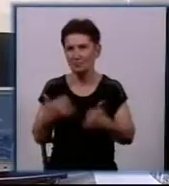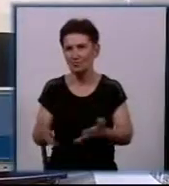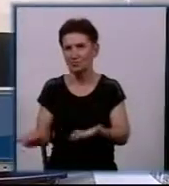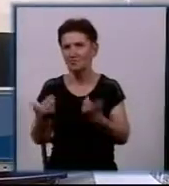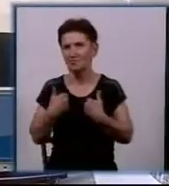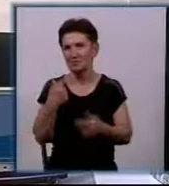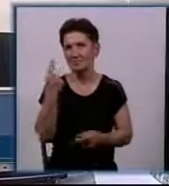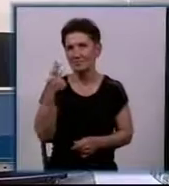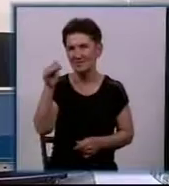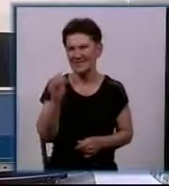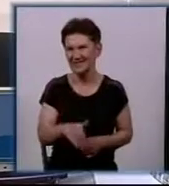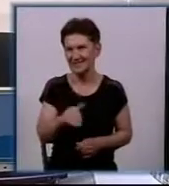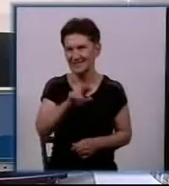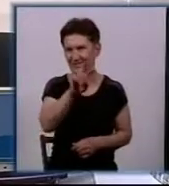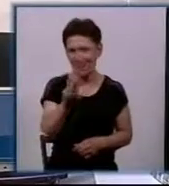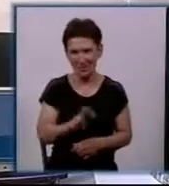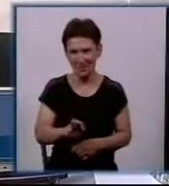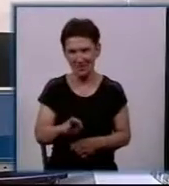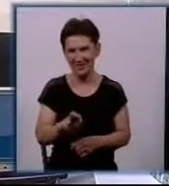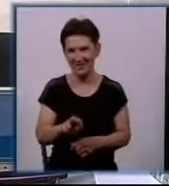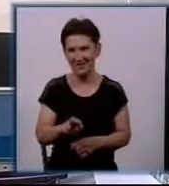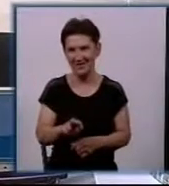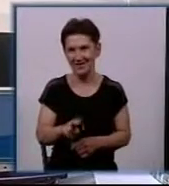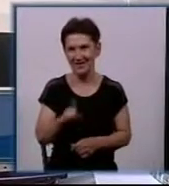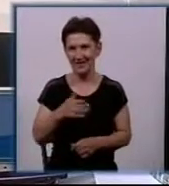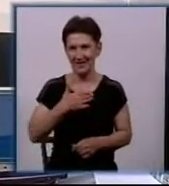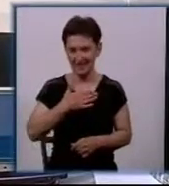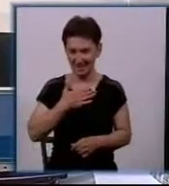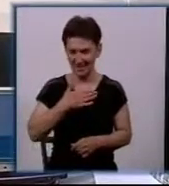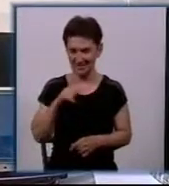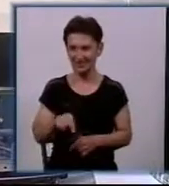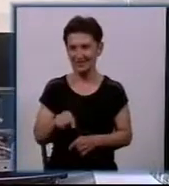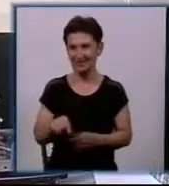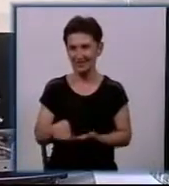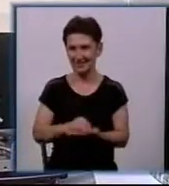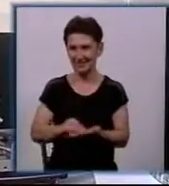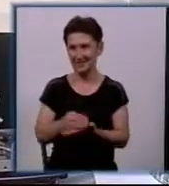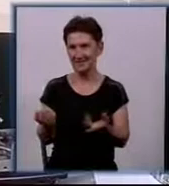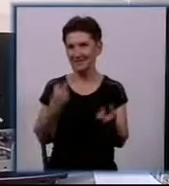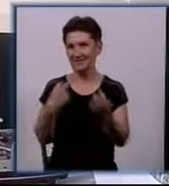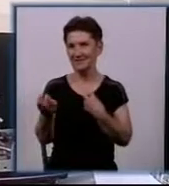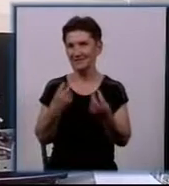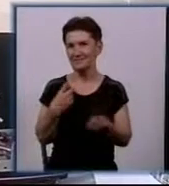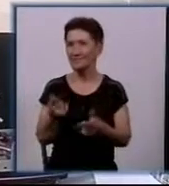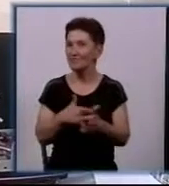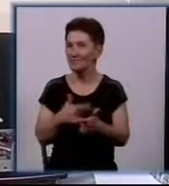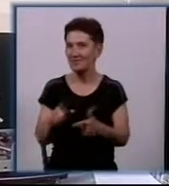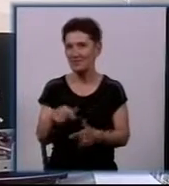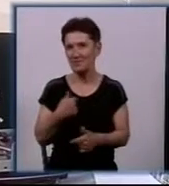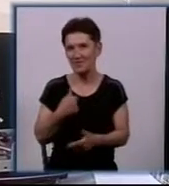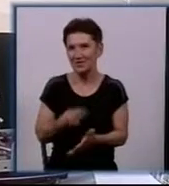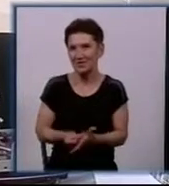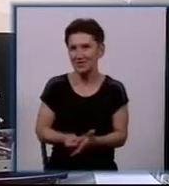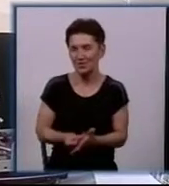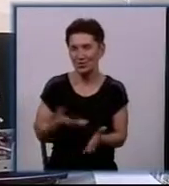тисячу доларів на наших тренуваннях, але мені вона дорожча,